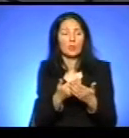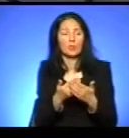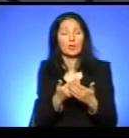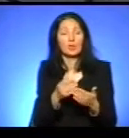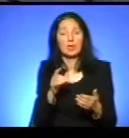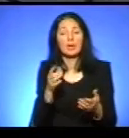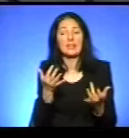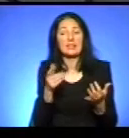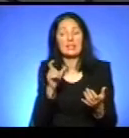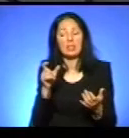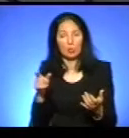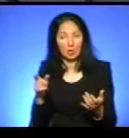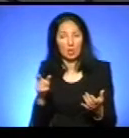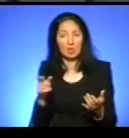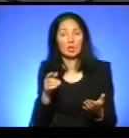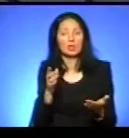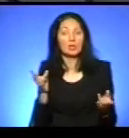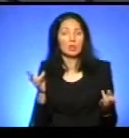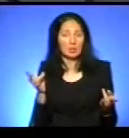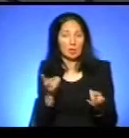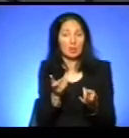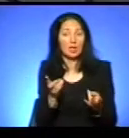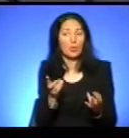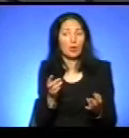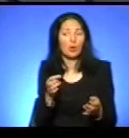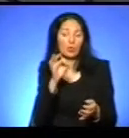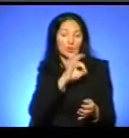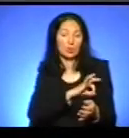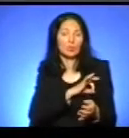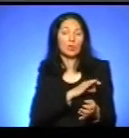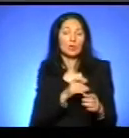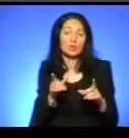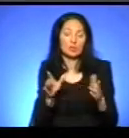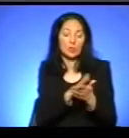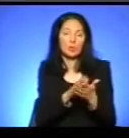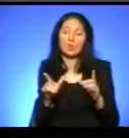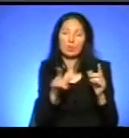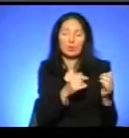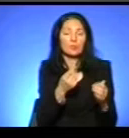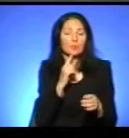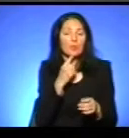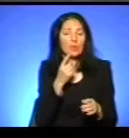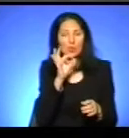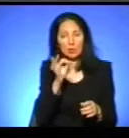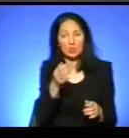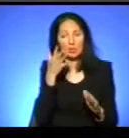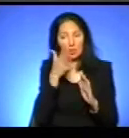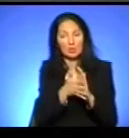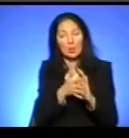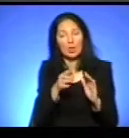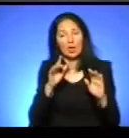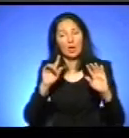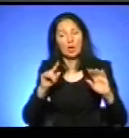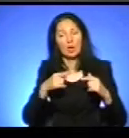нинішній день, скільки таких людей мали би користуватися і скільки користують? Важко сказати, тому що, ви знаєте, різні випадки,